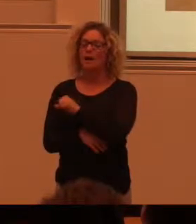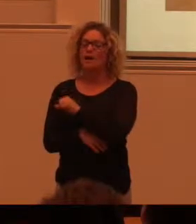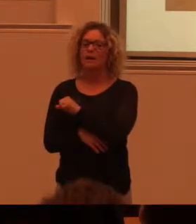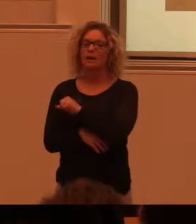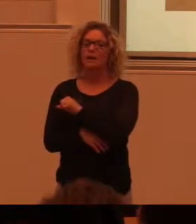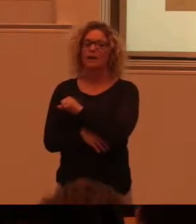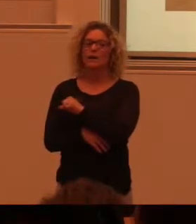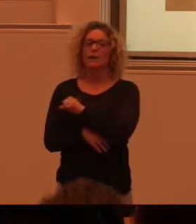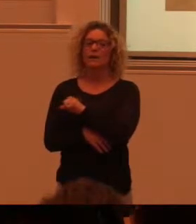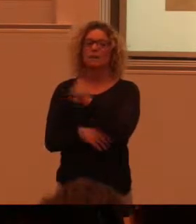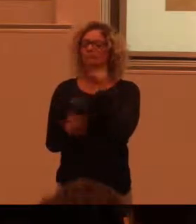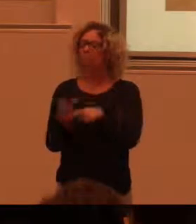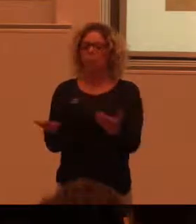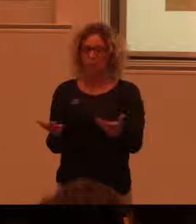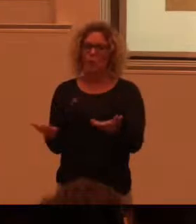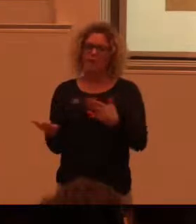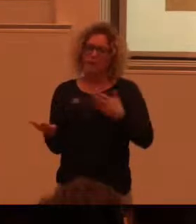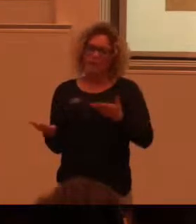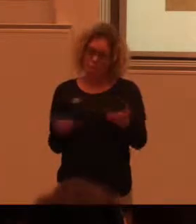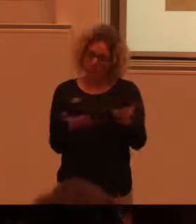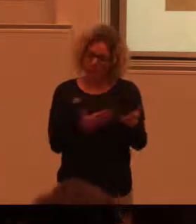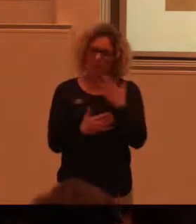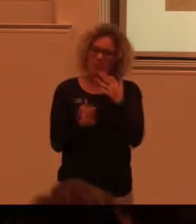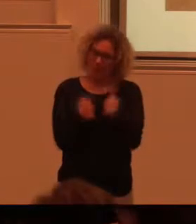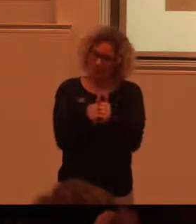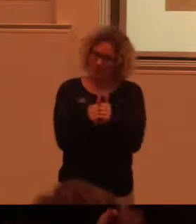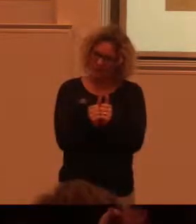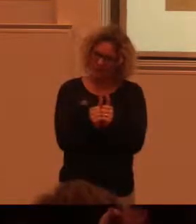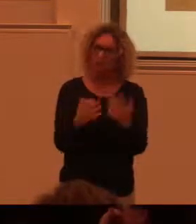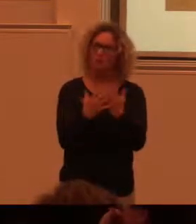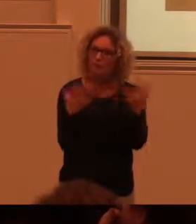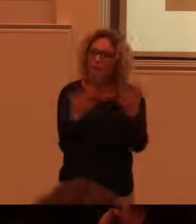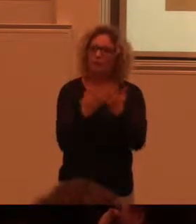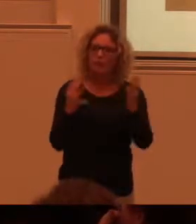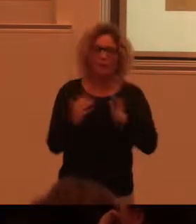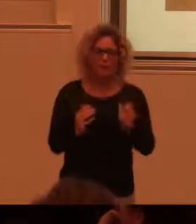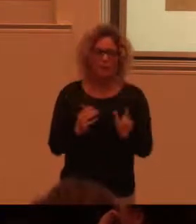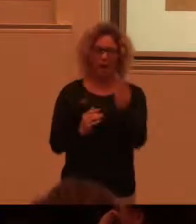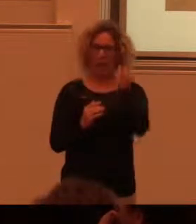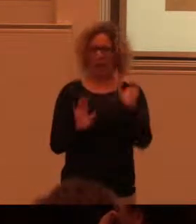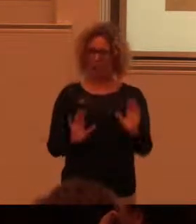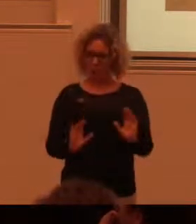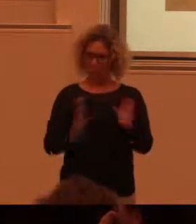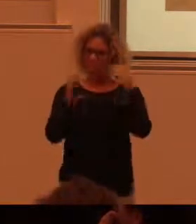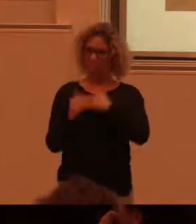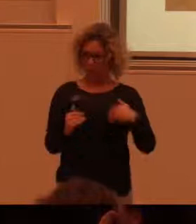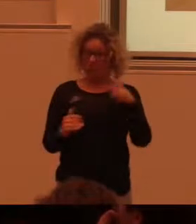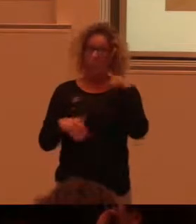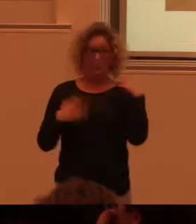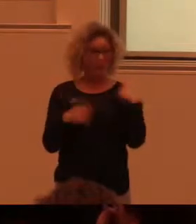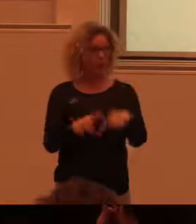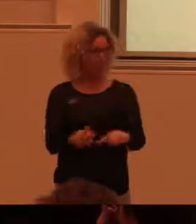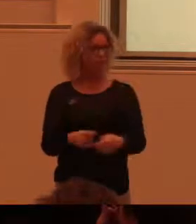Just för att förmedla på ett sätt så att många fler har en chans att uppleva vår kultur.